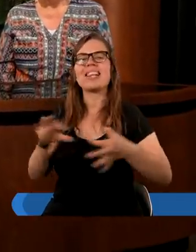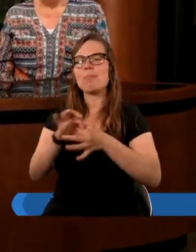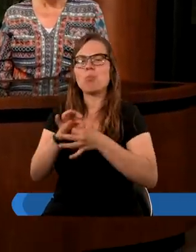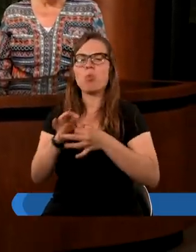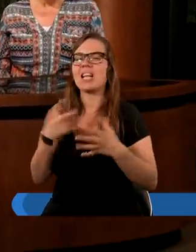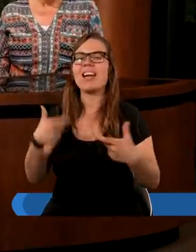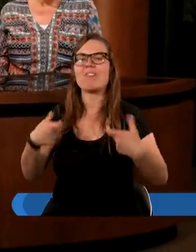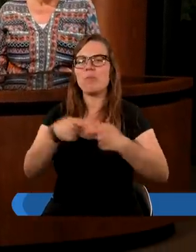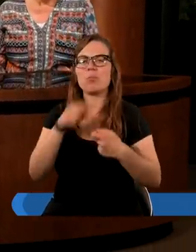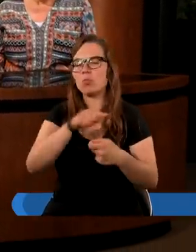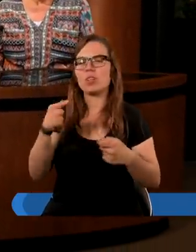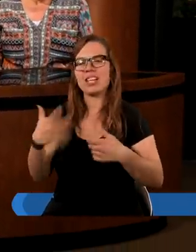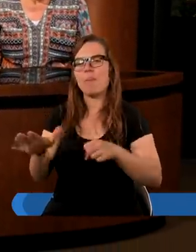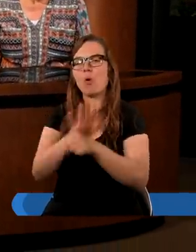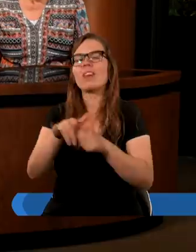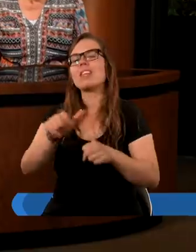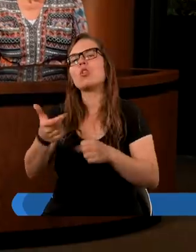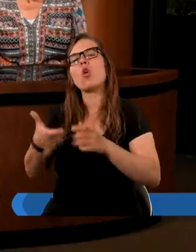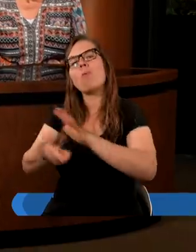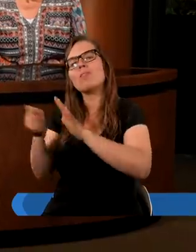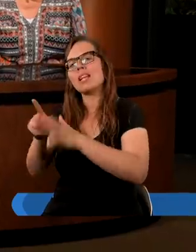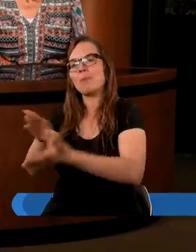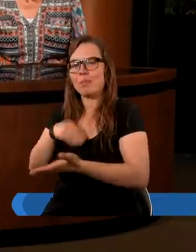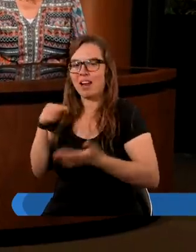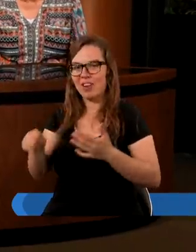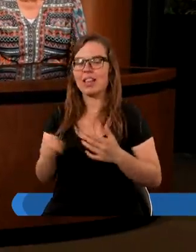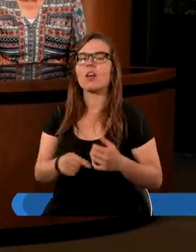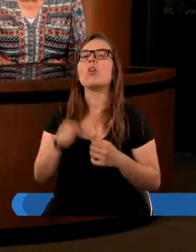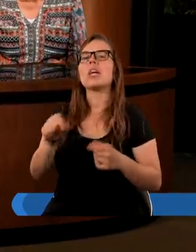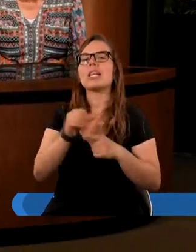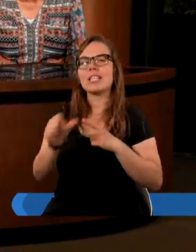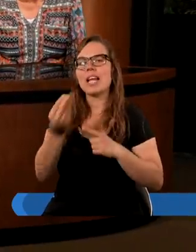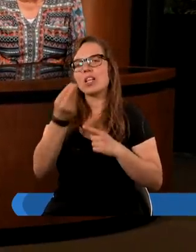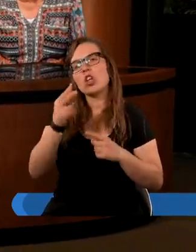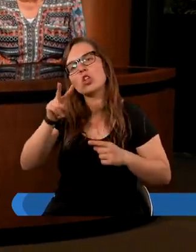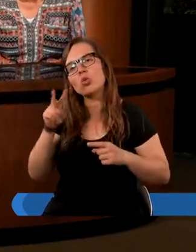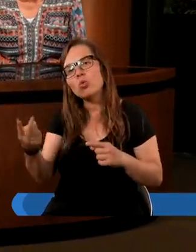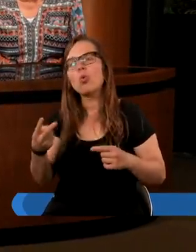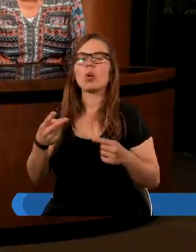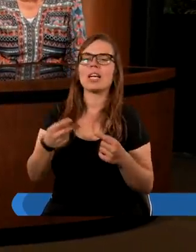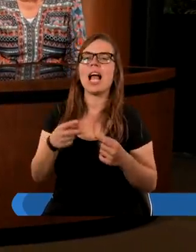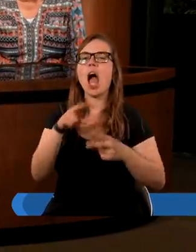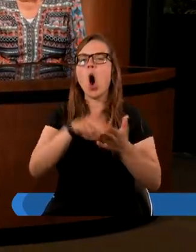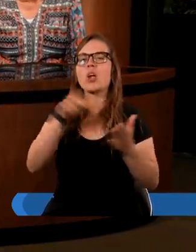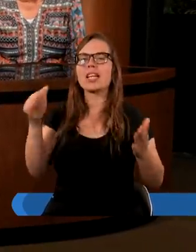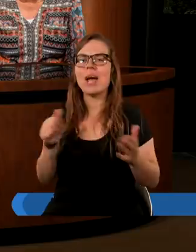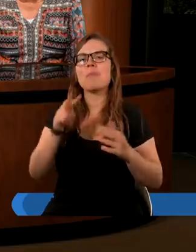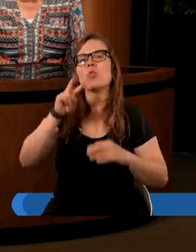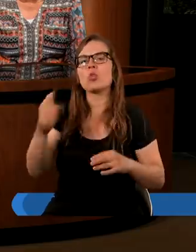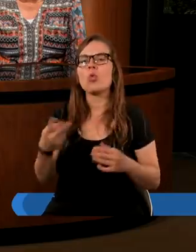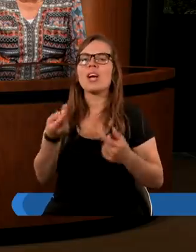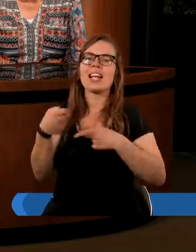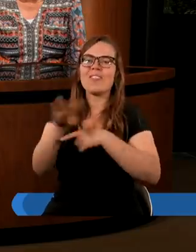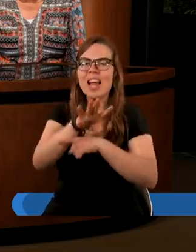pokrywają z tym, co mamy w Piśmie Świętym. Jest jeszcze druga, drugie odstępstwo, drugie